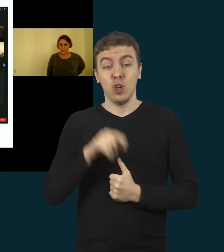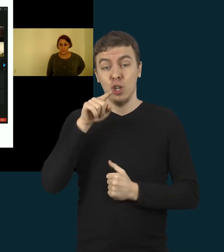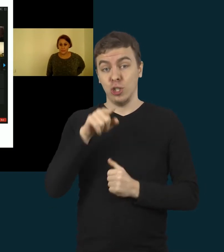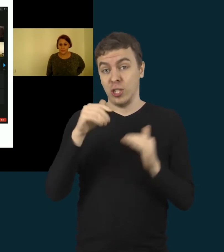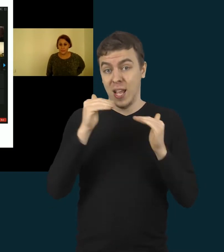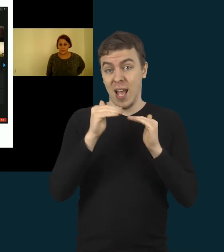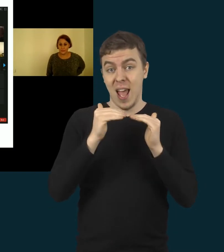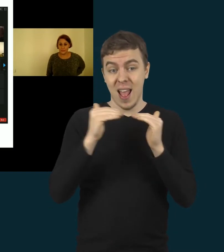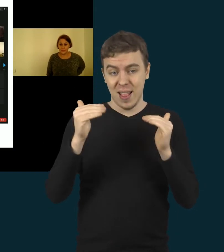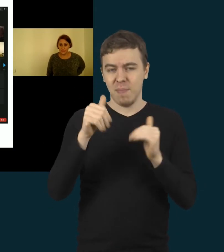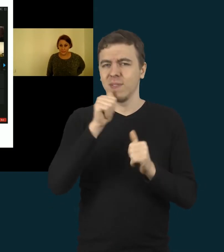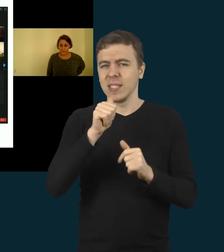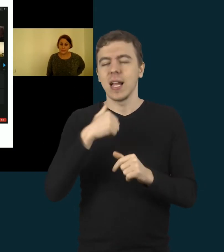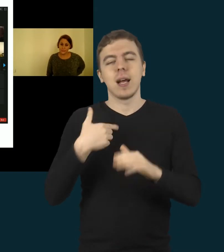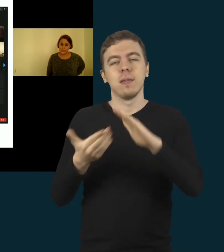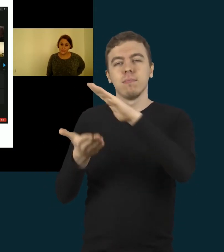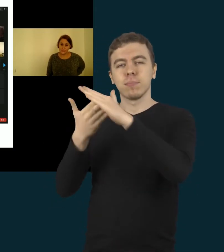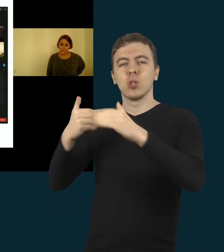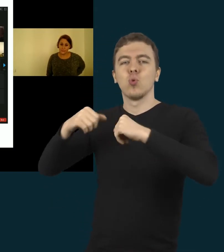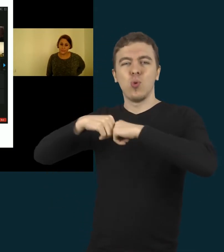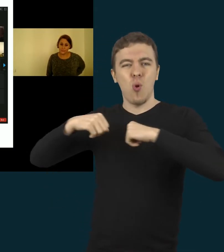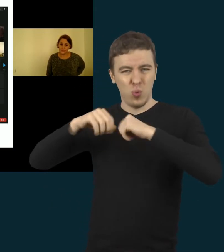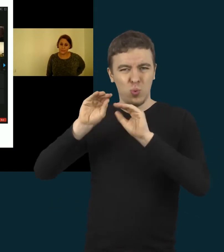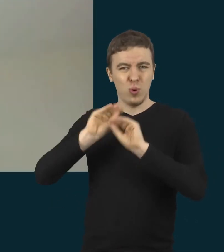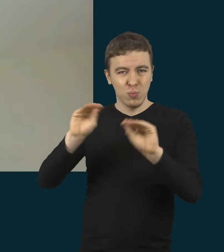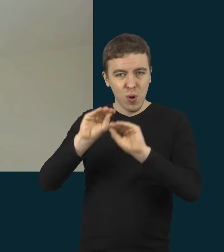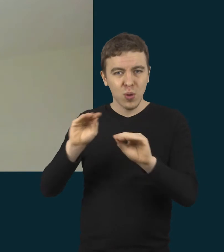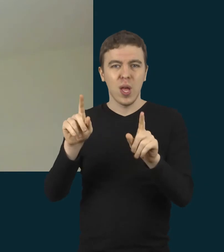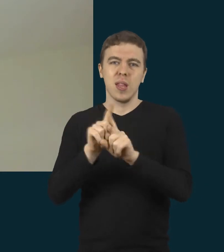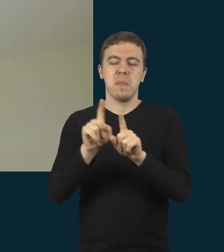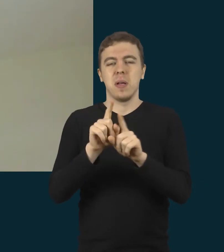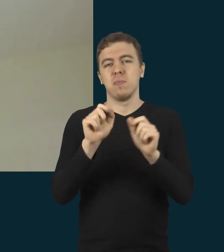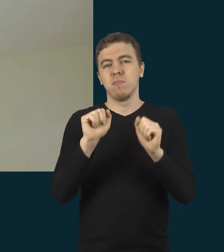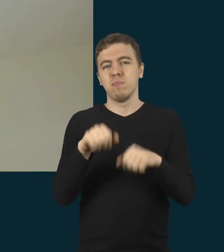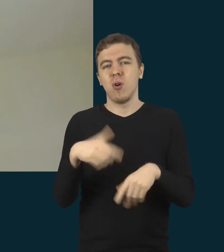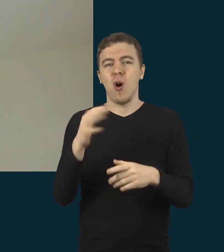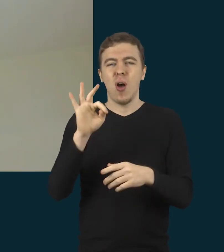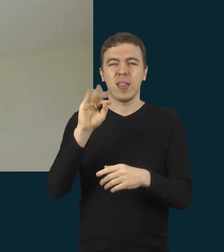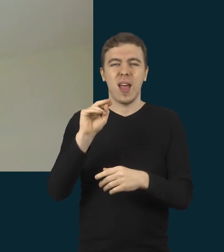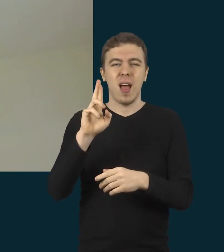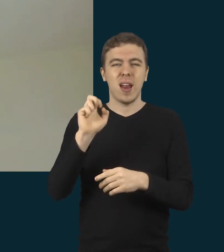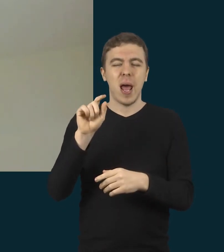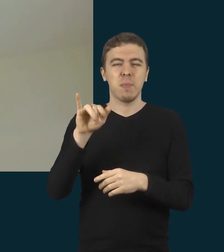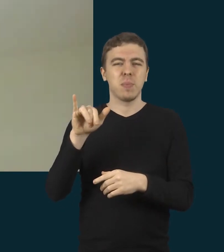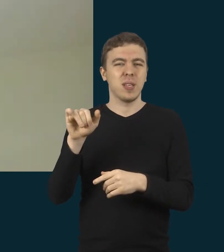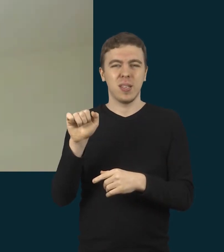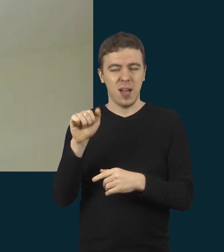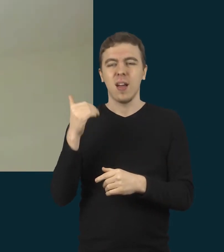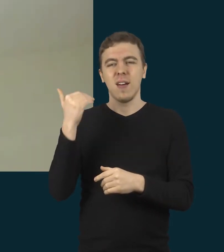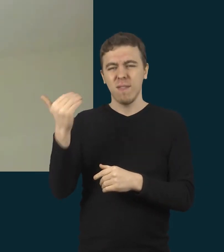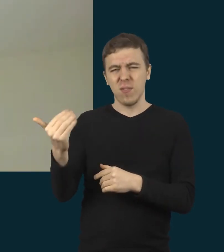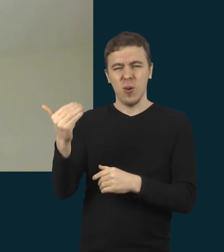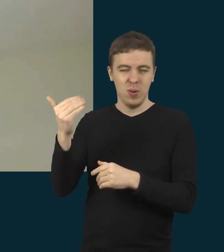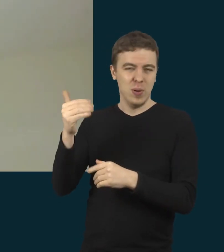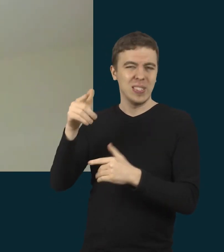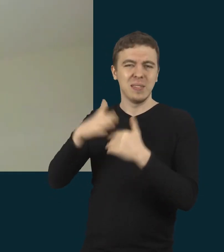pakviestavom arba kūno kultūros mokyto arba terapijos specialistą, kuri tiesiog